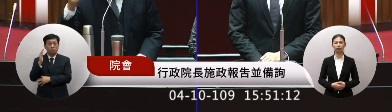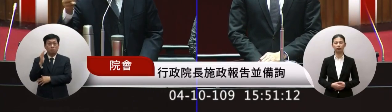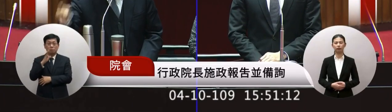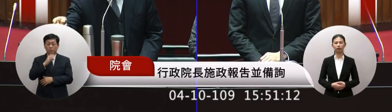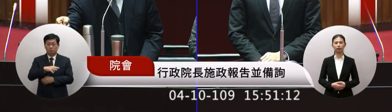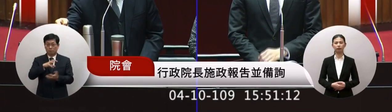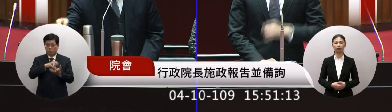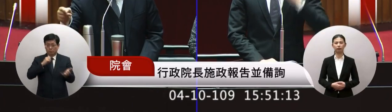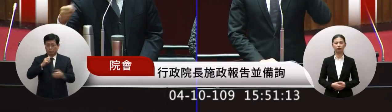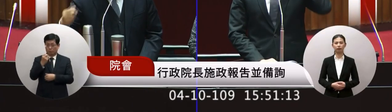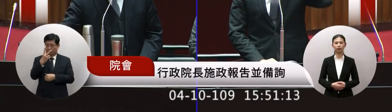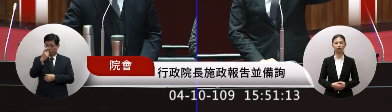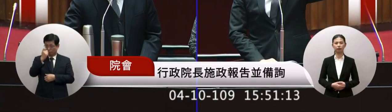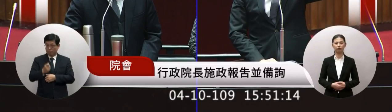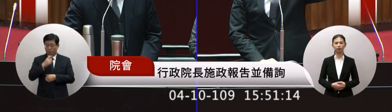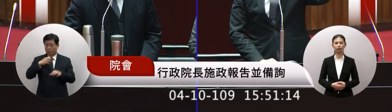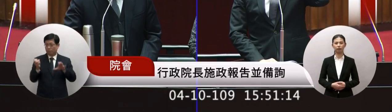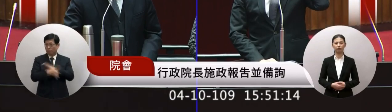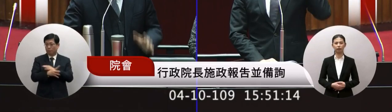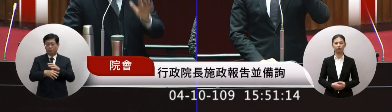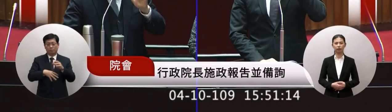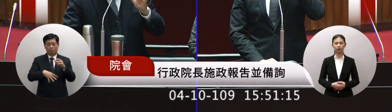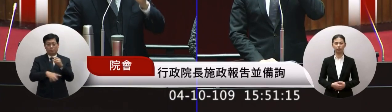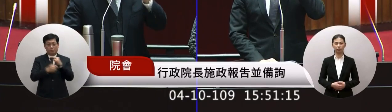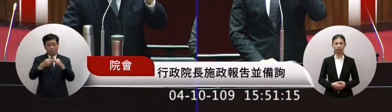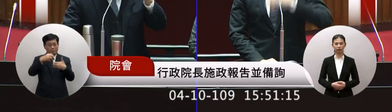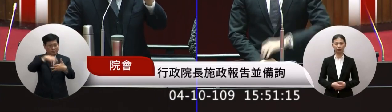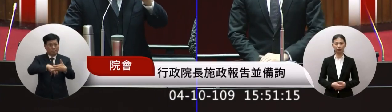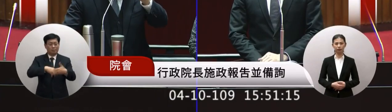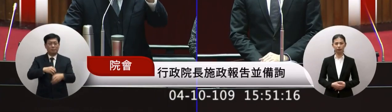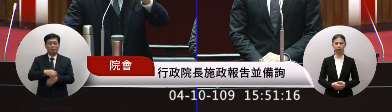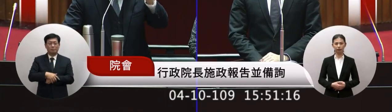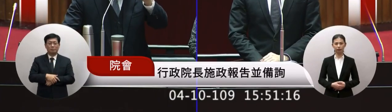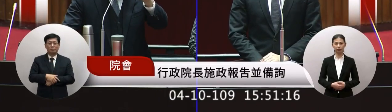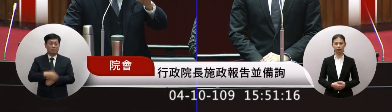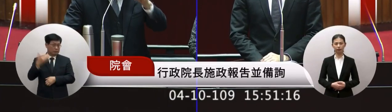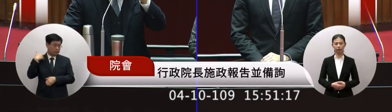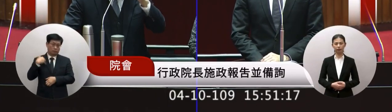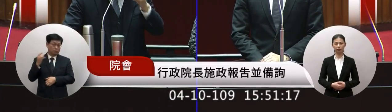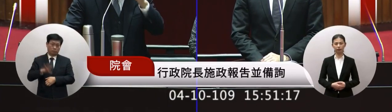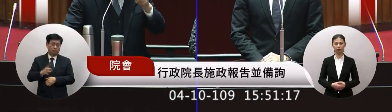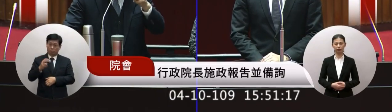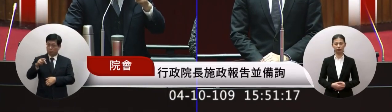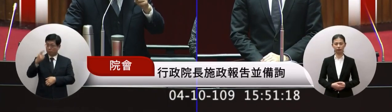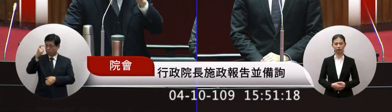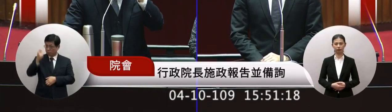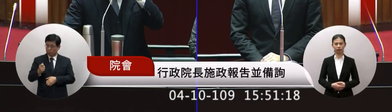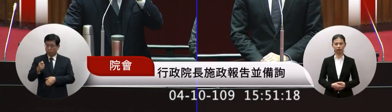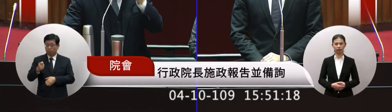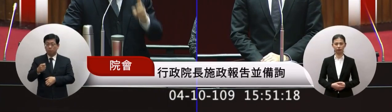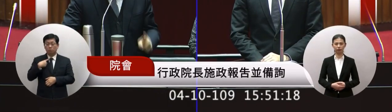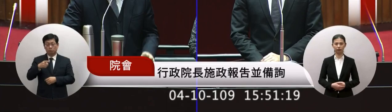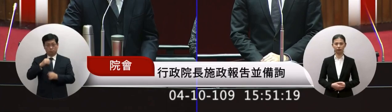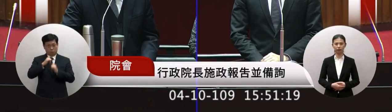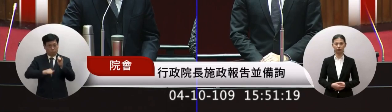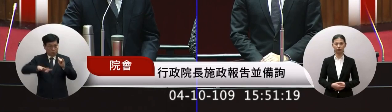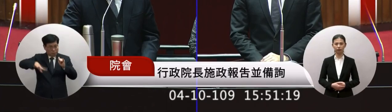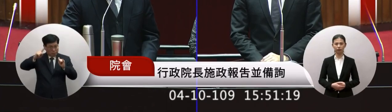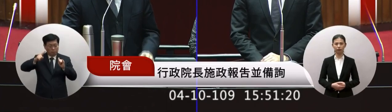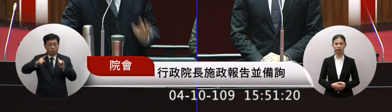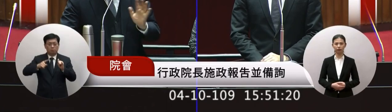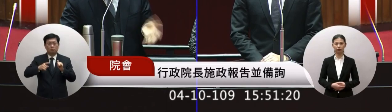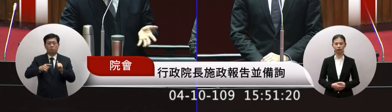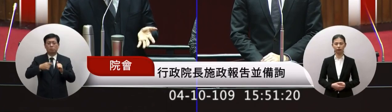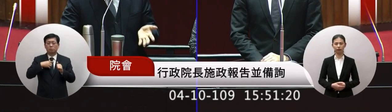200億因為這個基金給他這過去賣的200億歷史性第一次